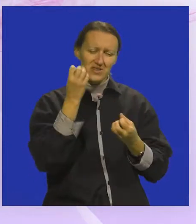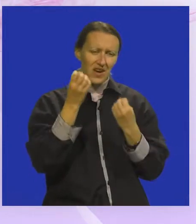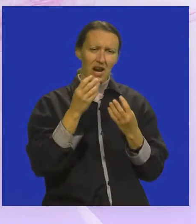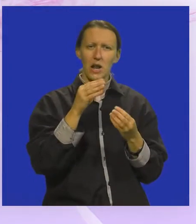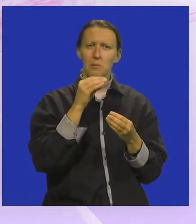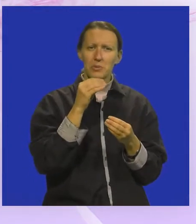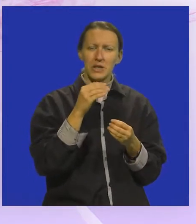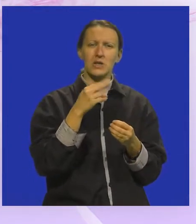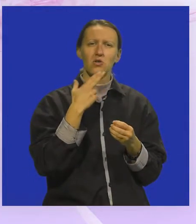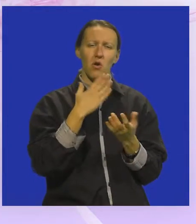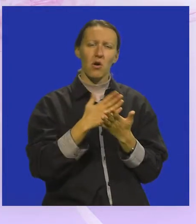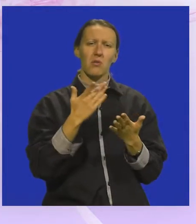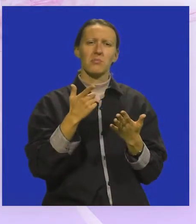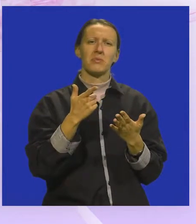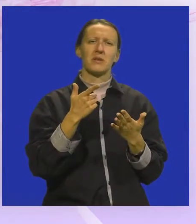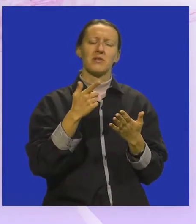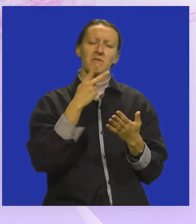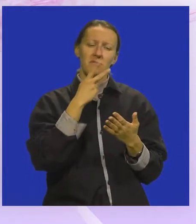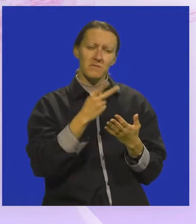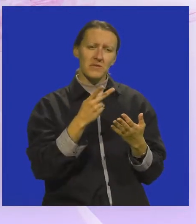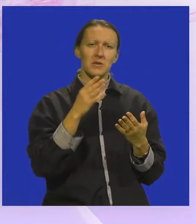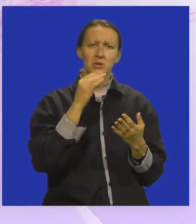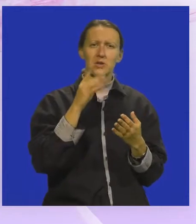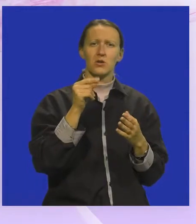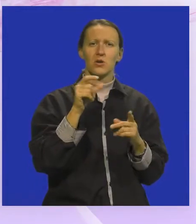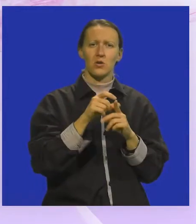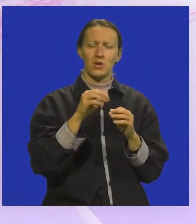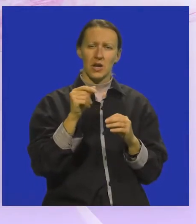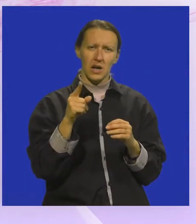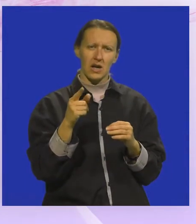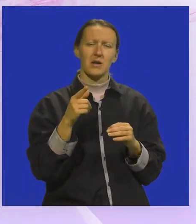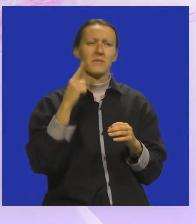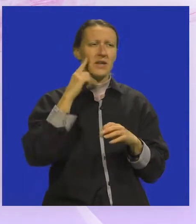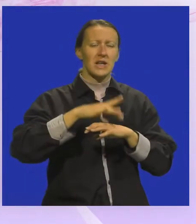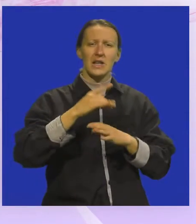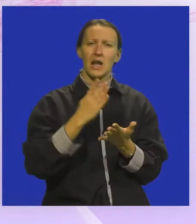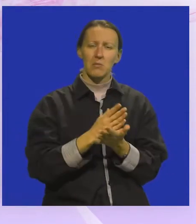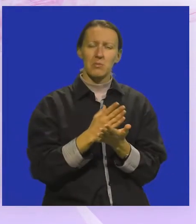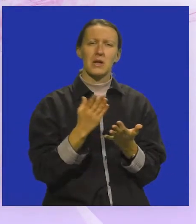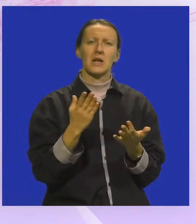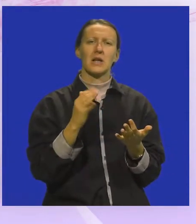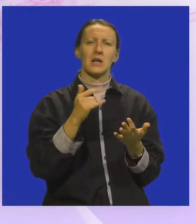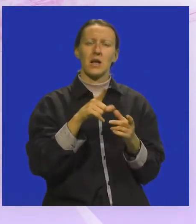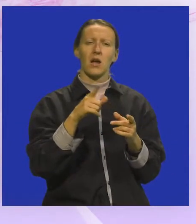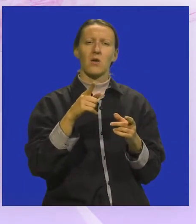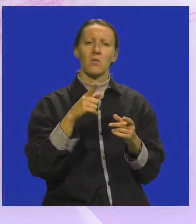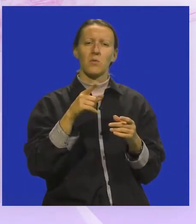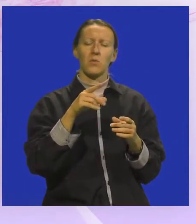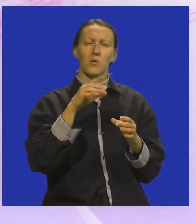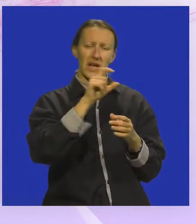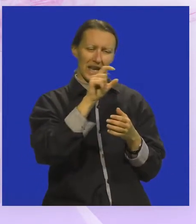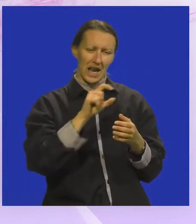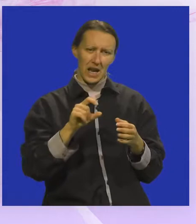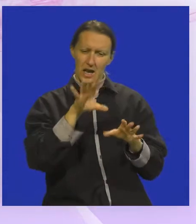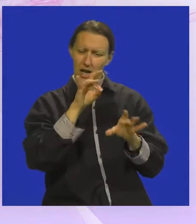priče koje bi nalikovale pričama Džanja Rodarija. Ideja je neka bila da uz nasumične riječi